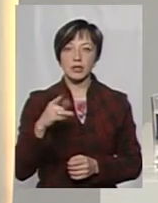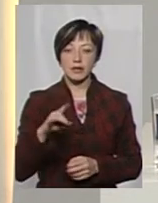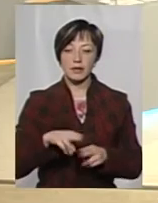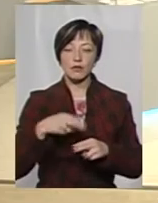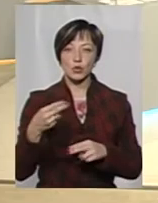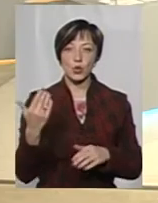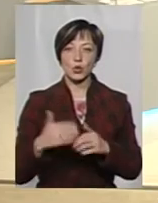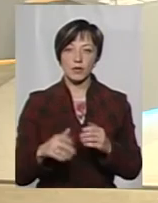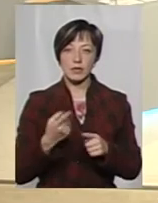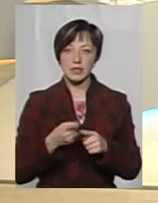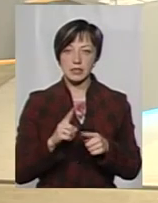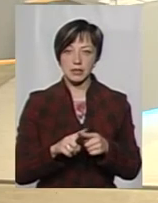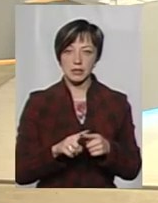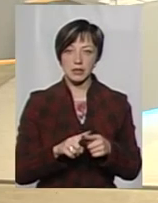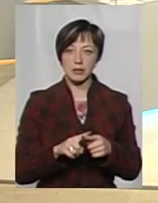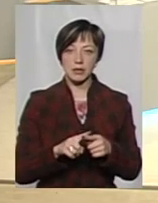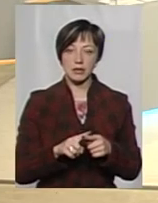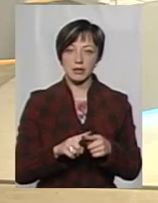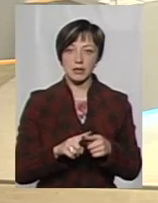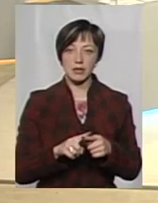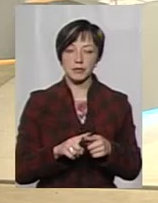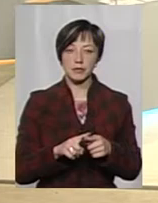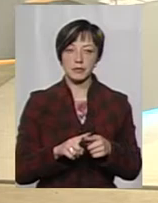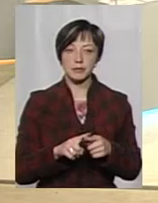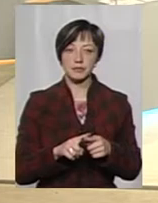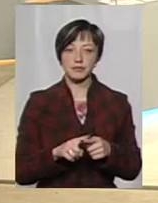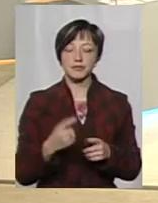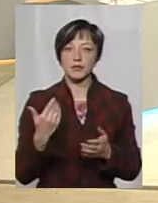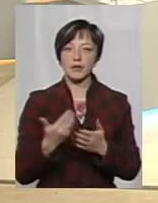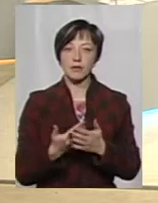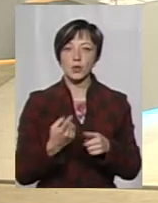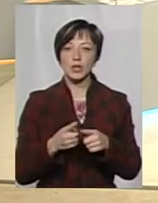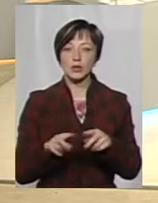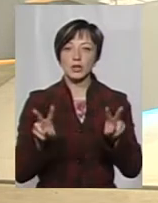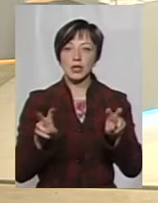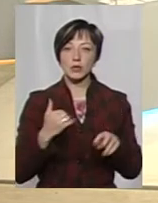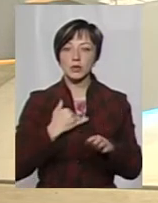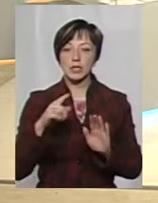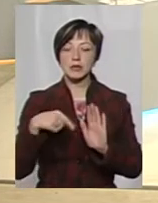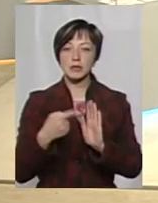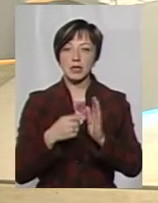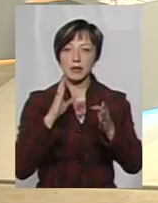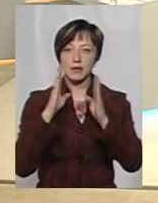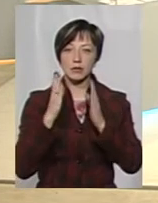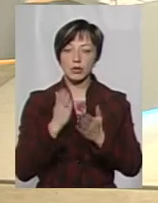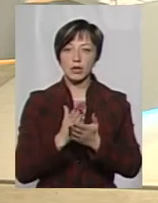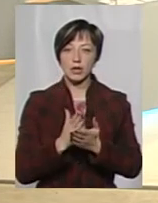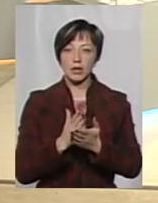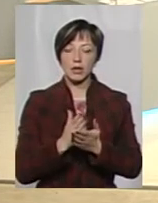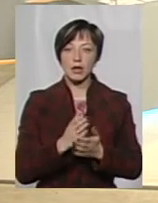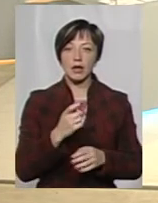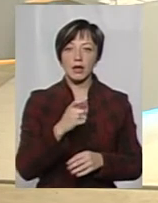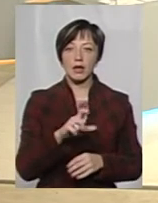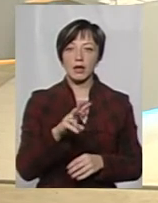цими... От на цю тему є у нас запитання з Фейсбуку, Єлєна